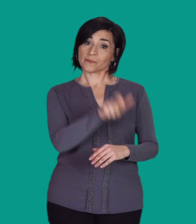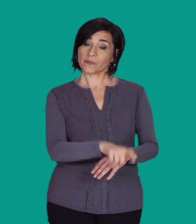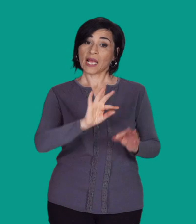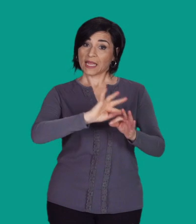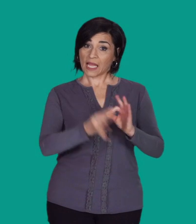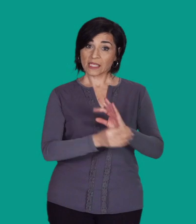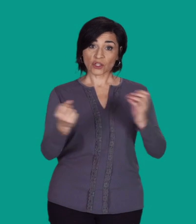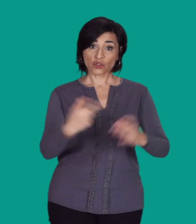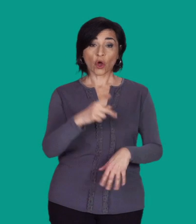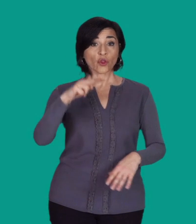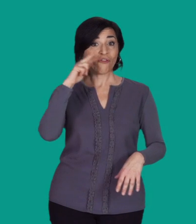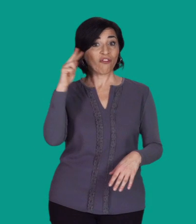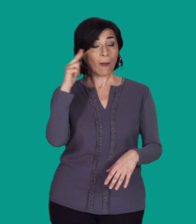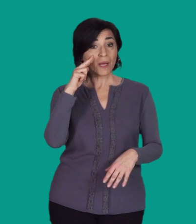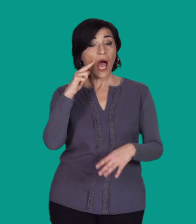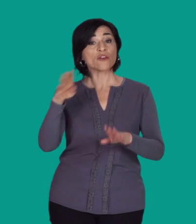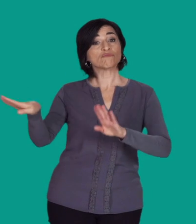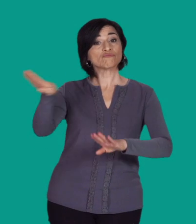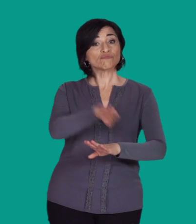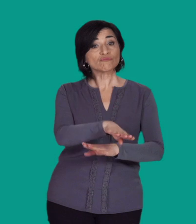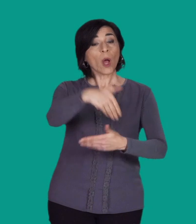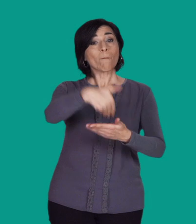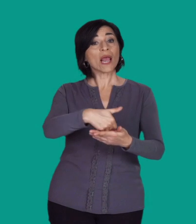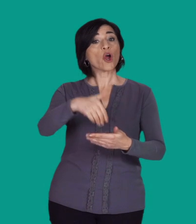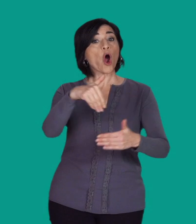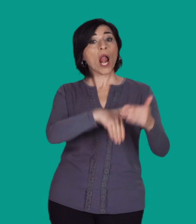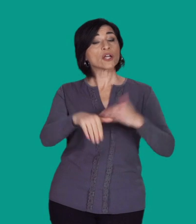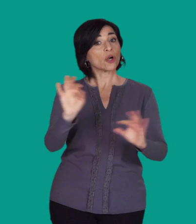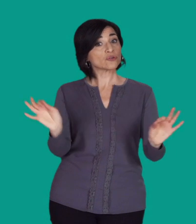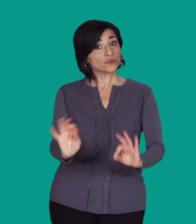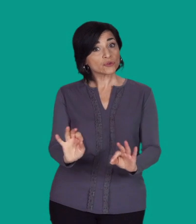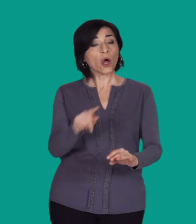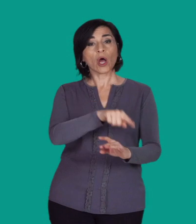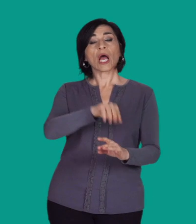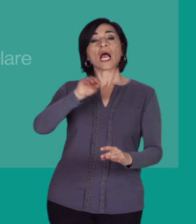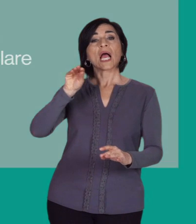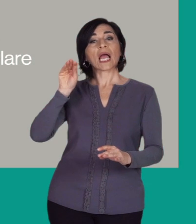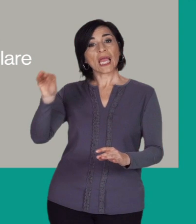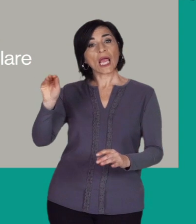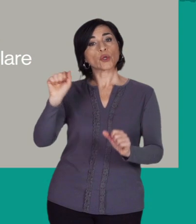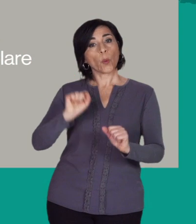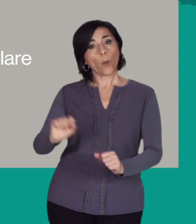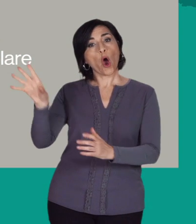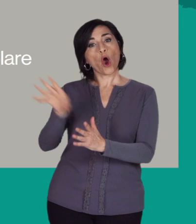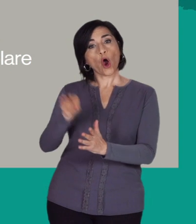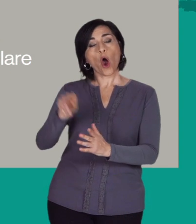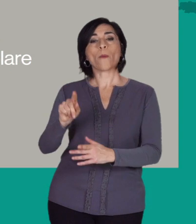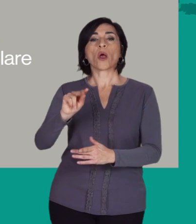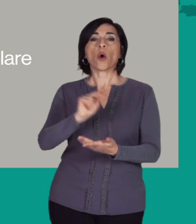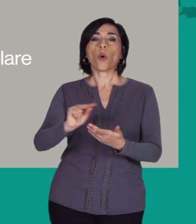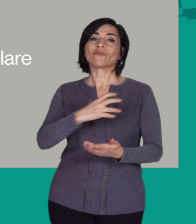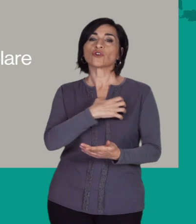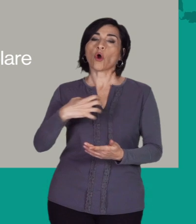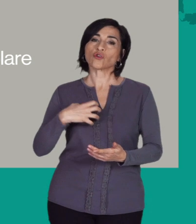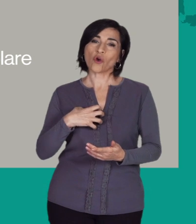L'elettore, che alla data del 18 febbraio non avesse ancora ricevuto il plico elettorale, potrà rivolgersi al proprio ufficio